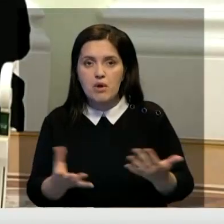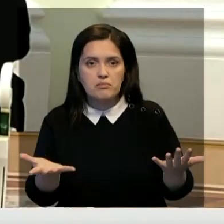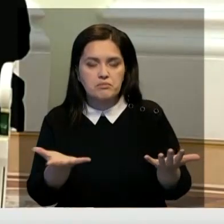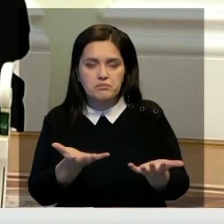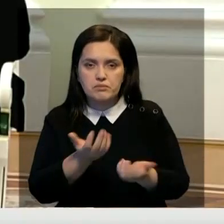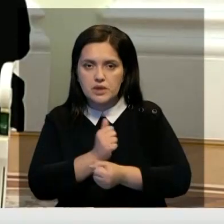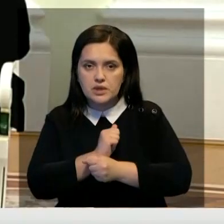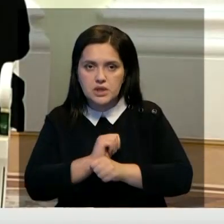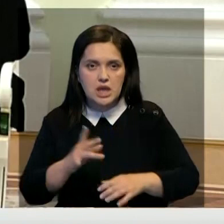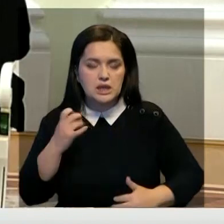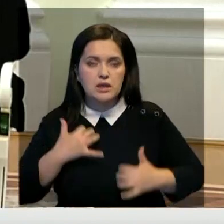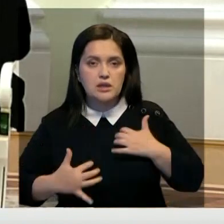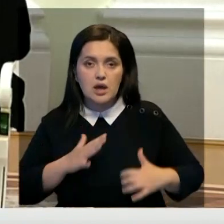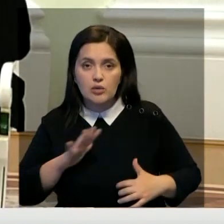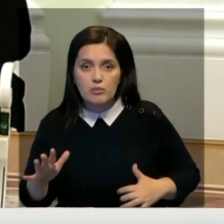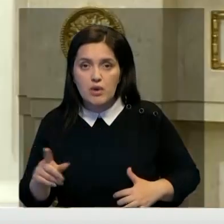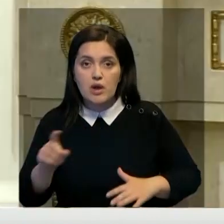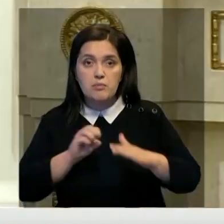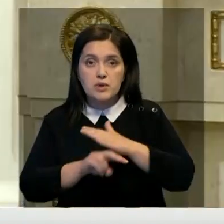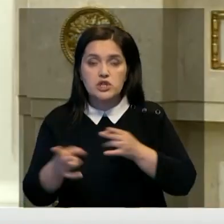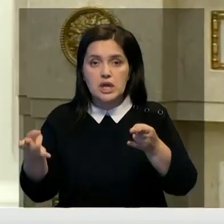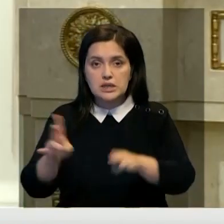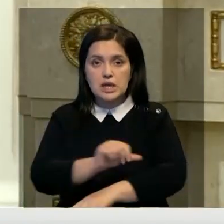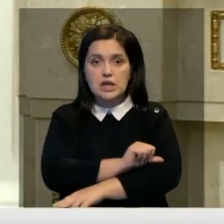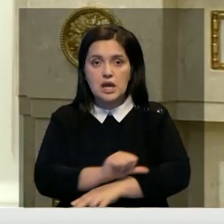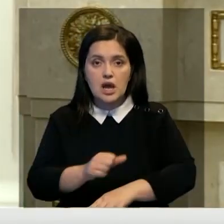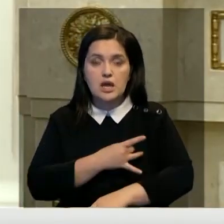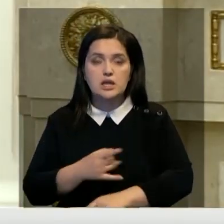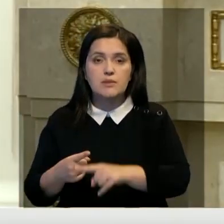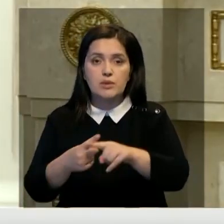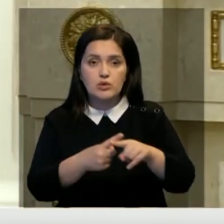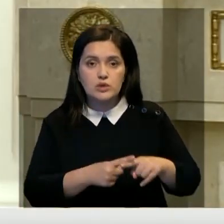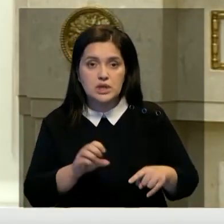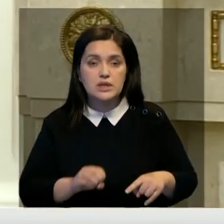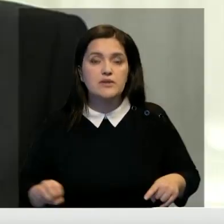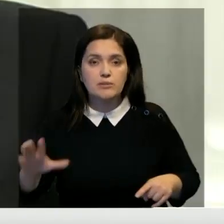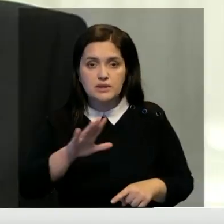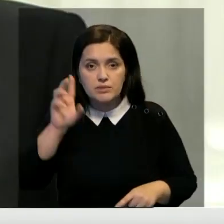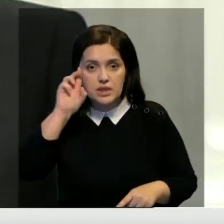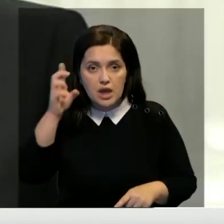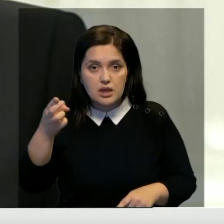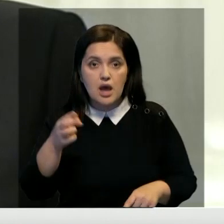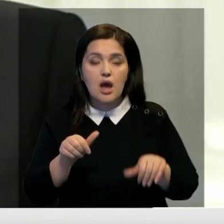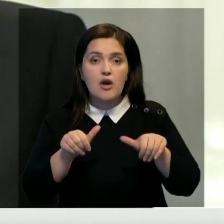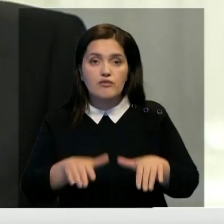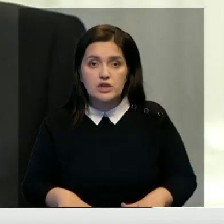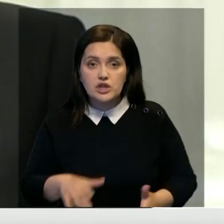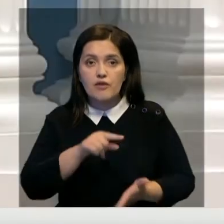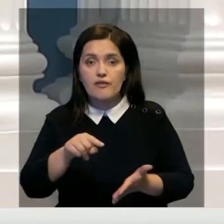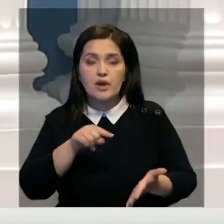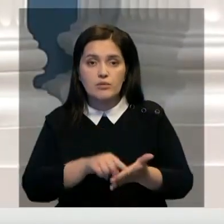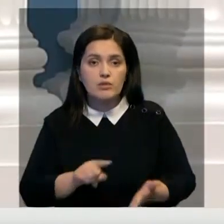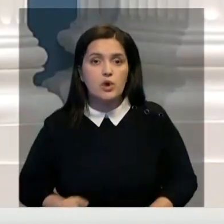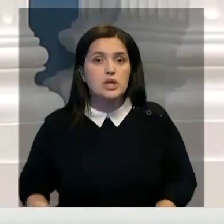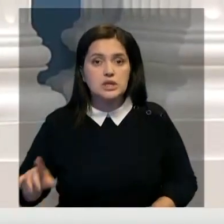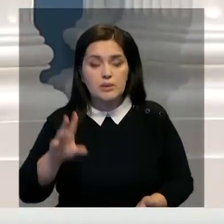мигрантов принимать не торопятся. И из-за этого беженцы застряли на границе Белоруссии с европейскими странами. Между тем,